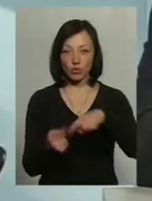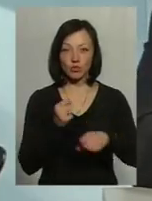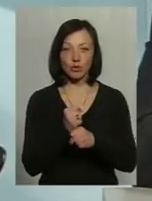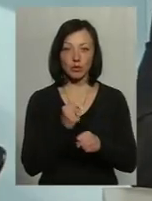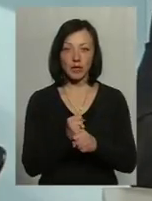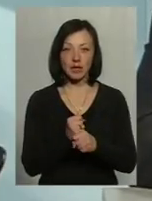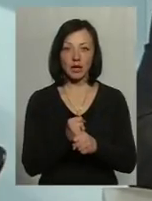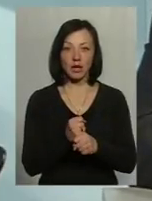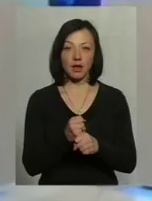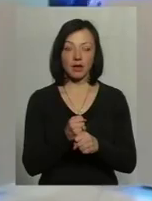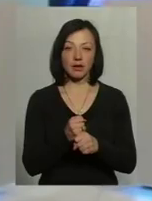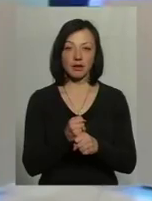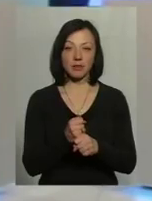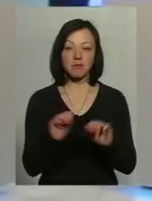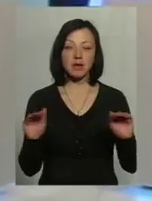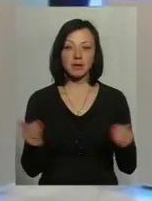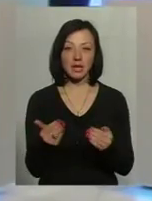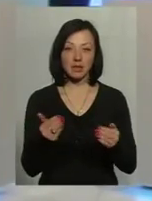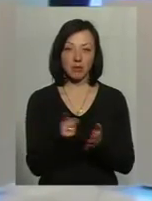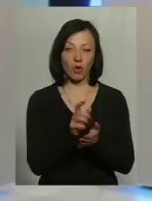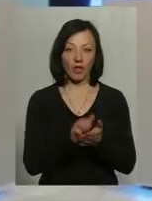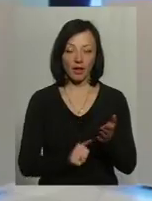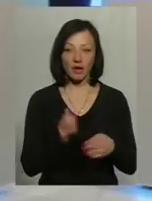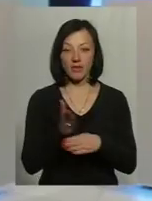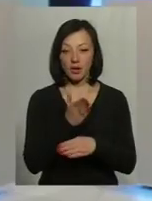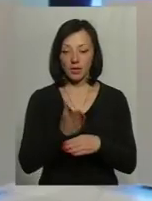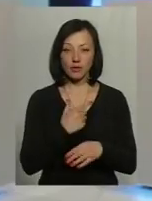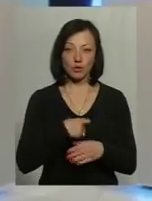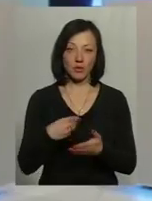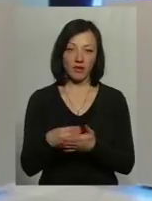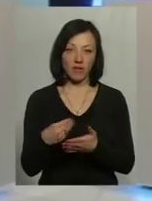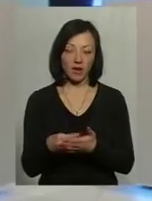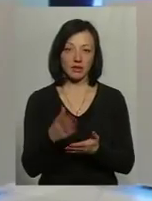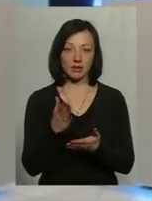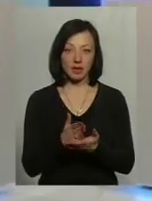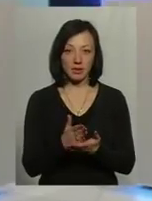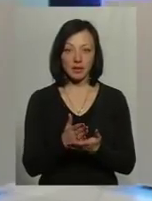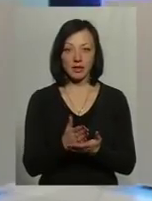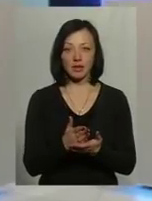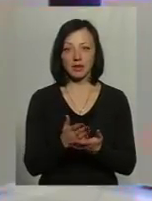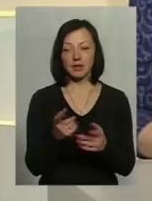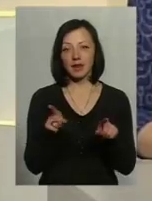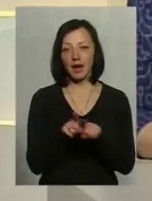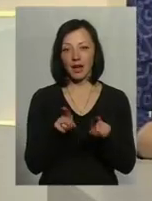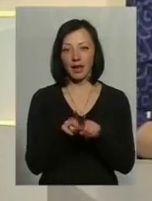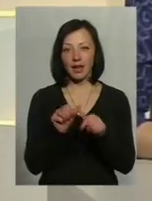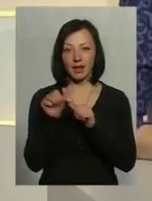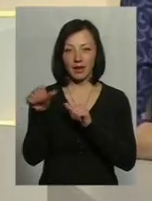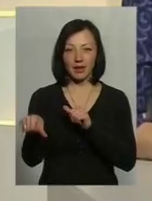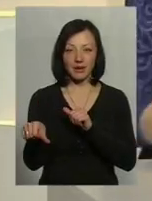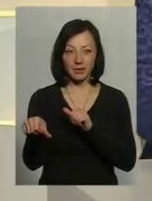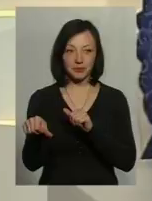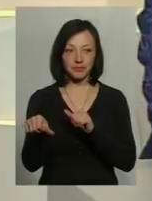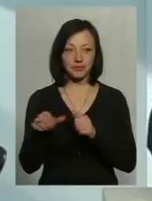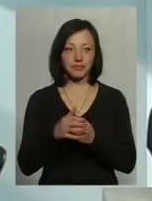така буферну зону для мінімізації податків. Виробництво собівартість якогось такий собі офшорю всередині.